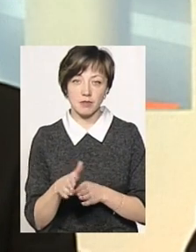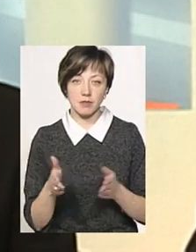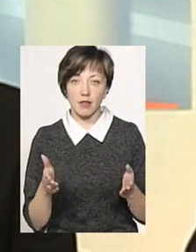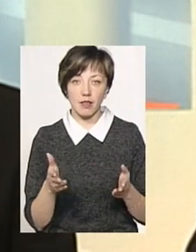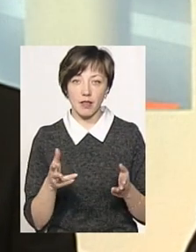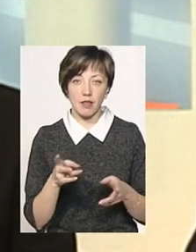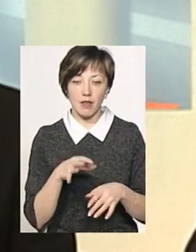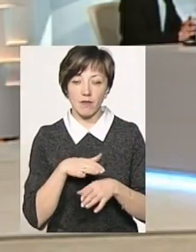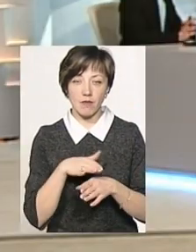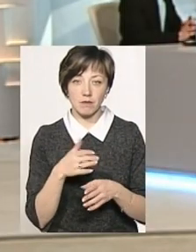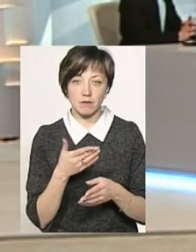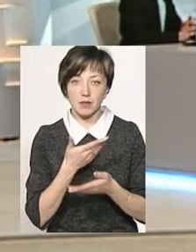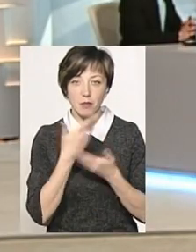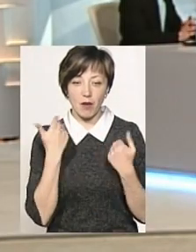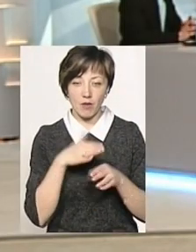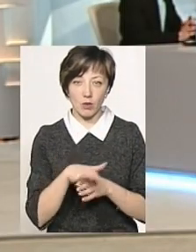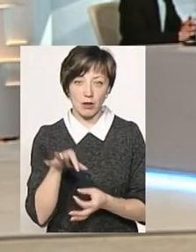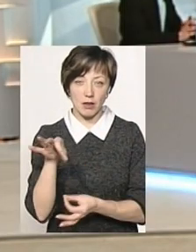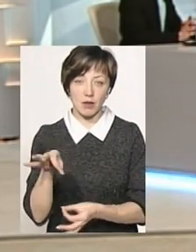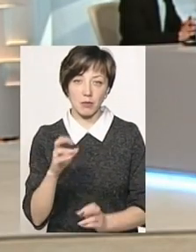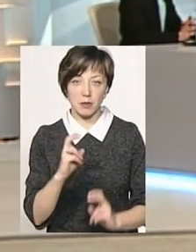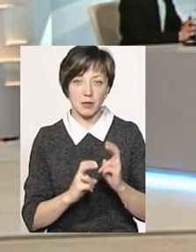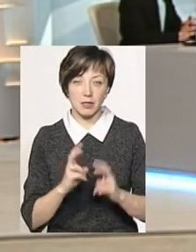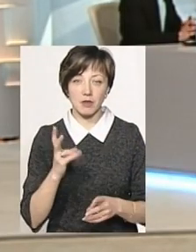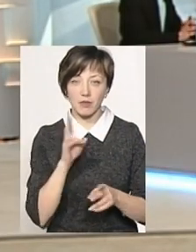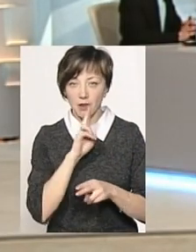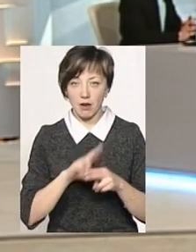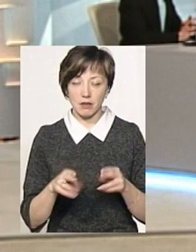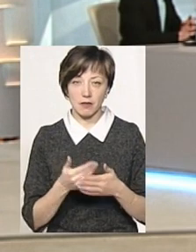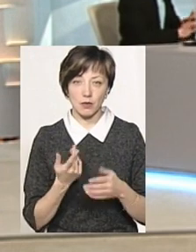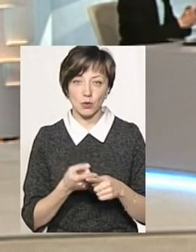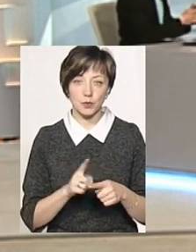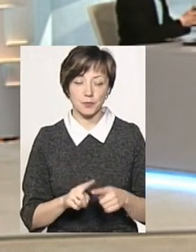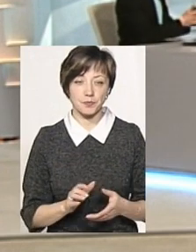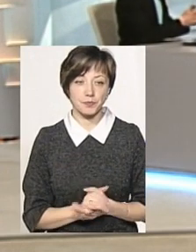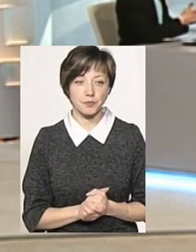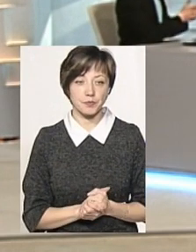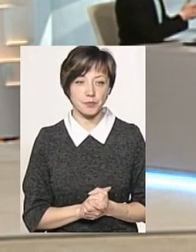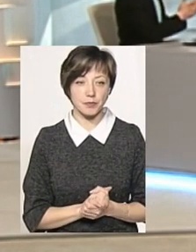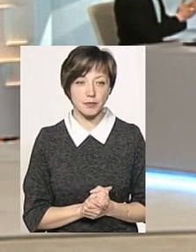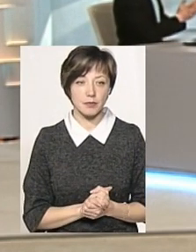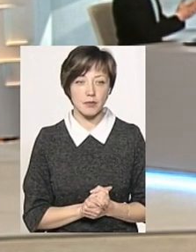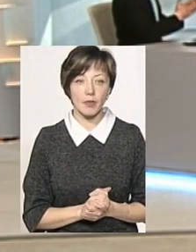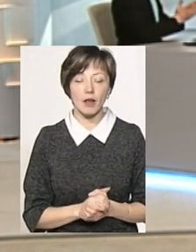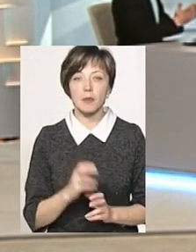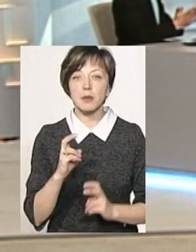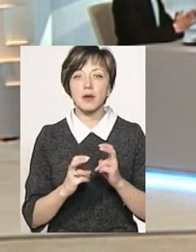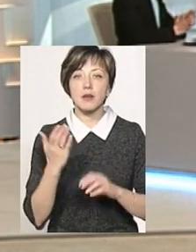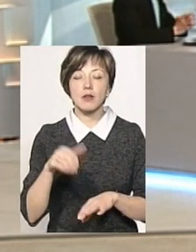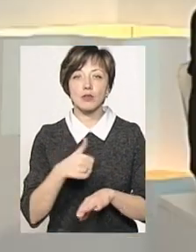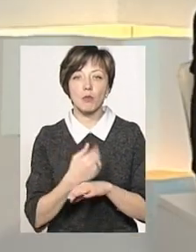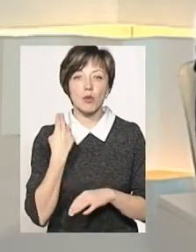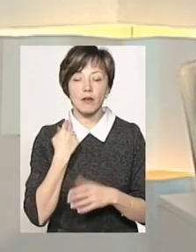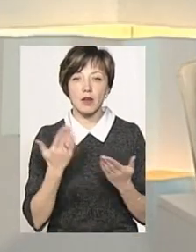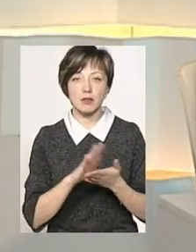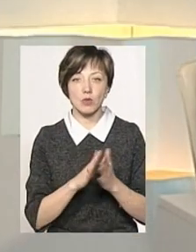не приведуть в виконання. І підприємство тільки що втратить від того. Щодо підприємства, яке ви очолюєте на рахунок